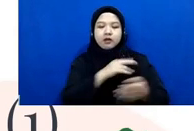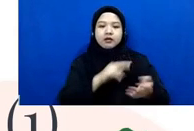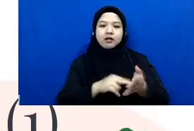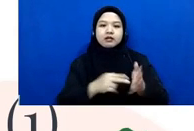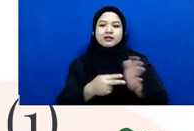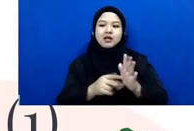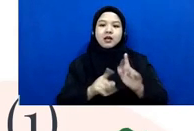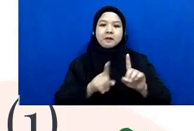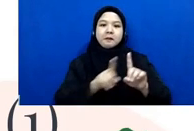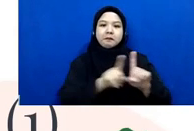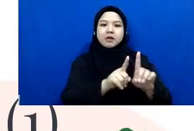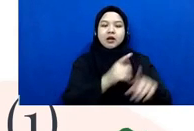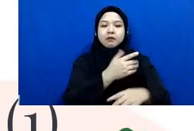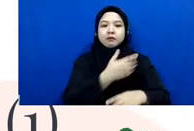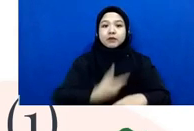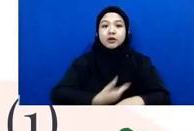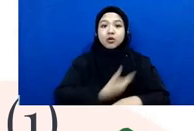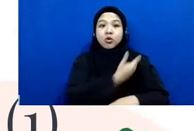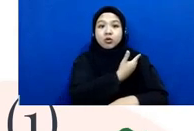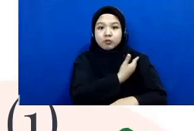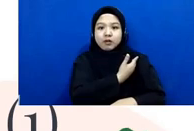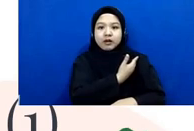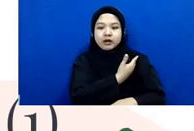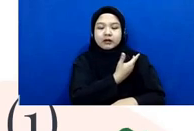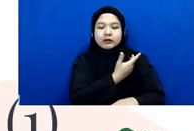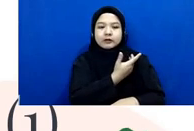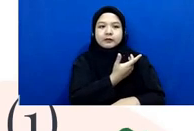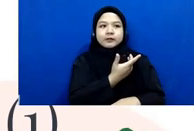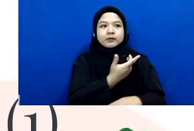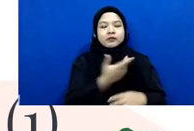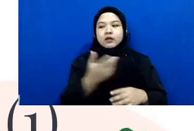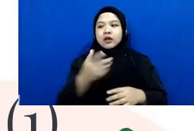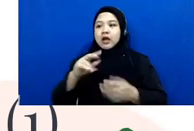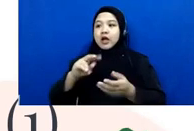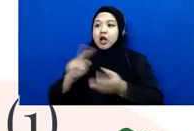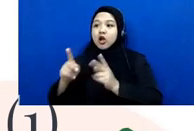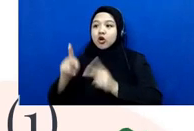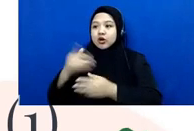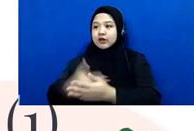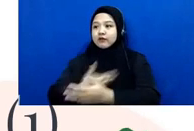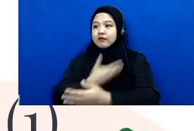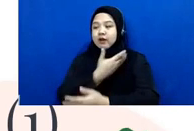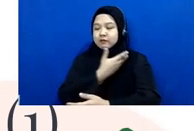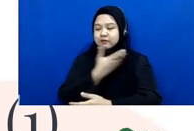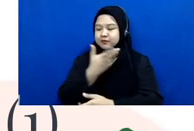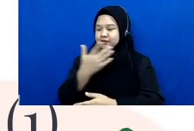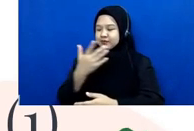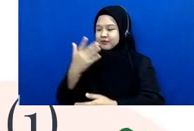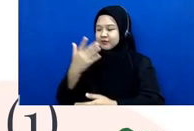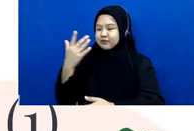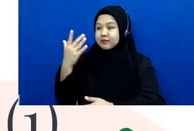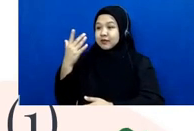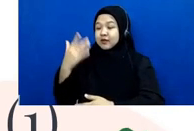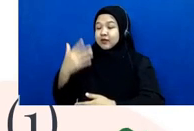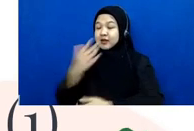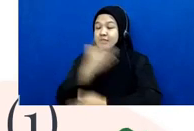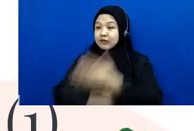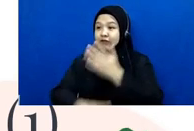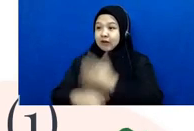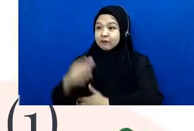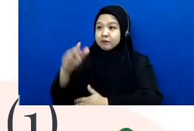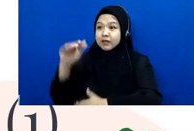penyandang disabilitas adalah tersangka maka itu adalah pendamping dari tersangka yang bisa menjadi